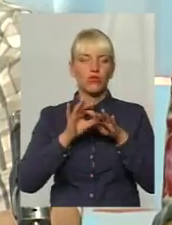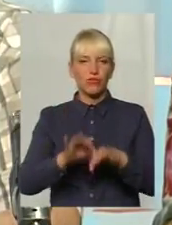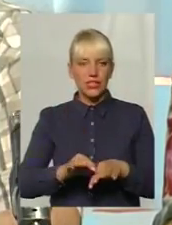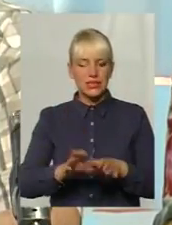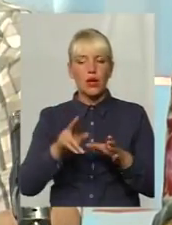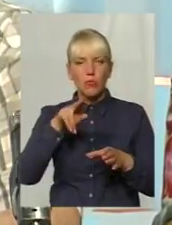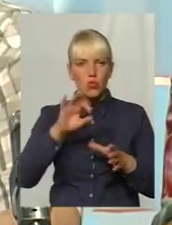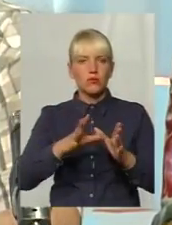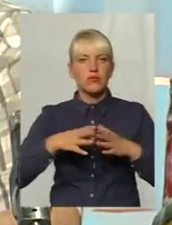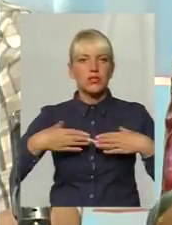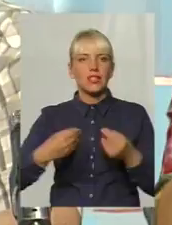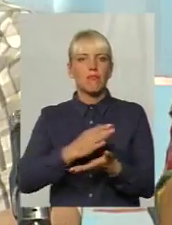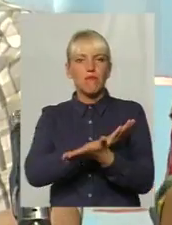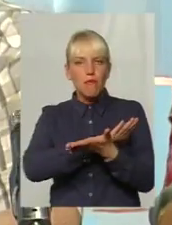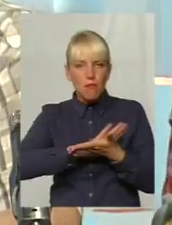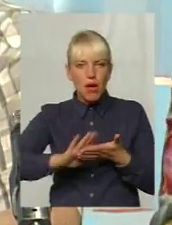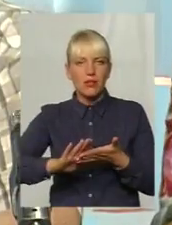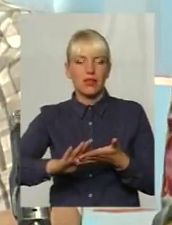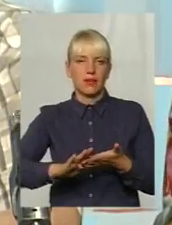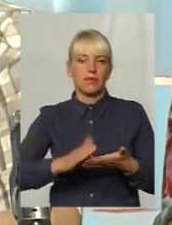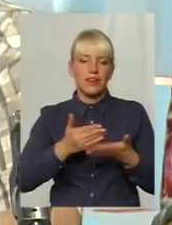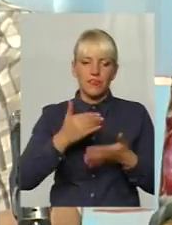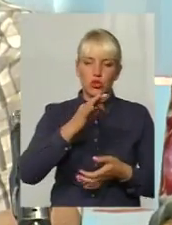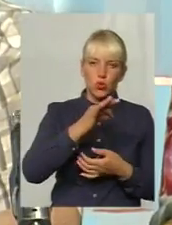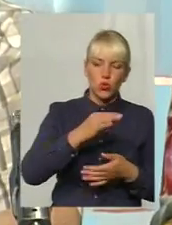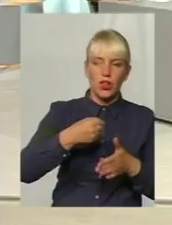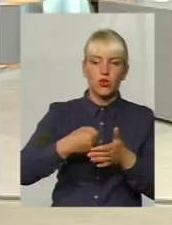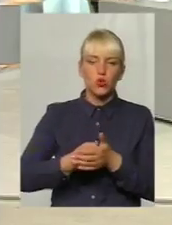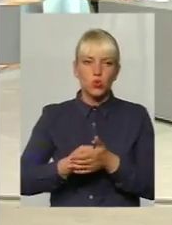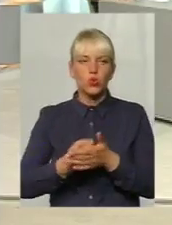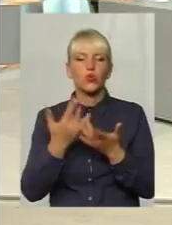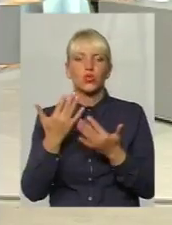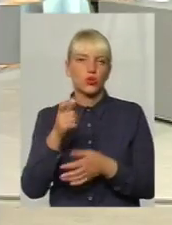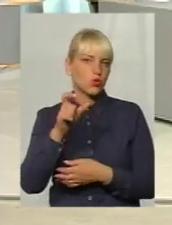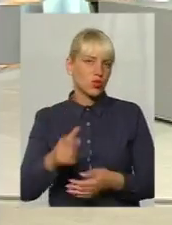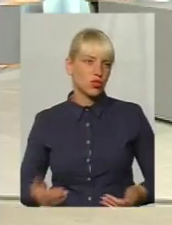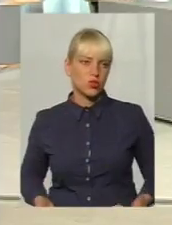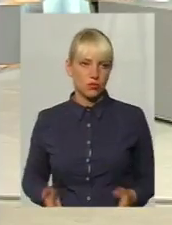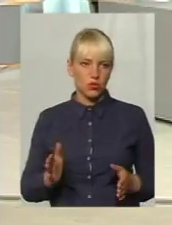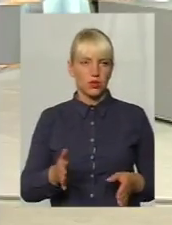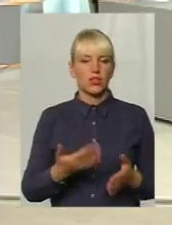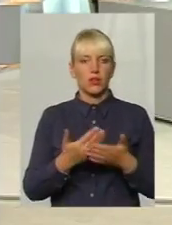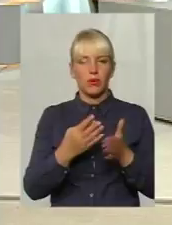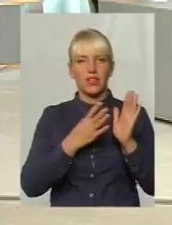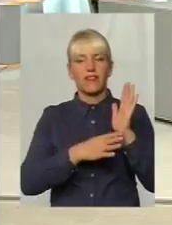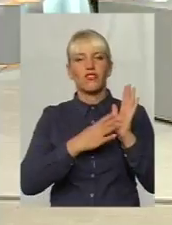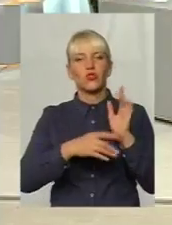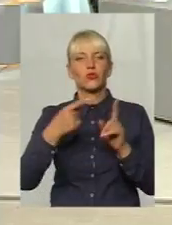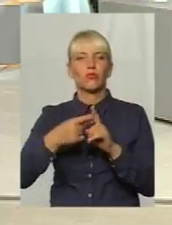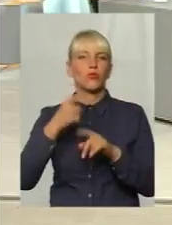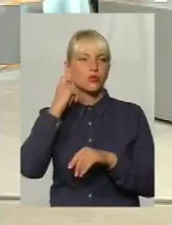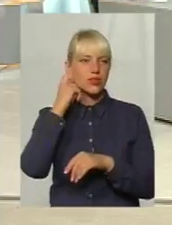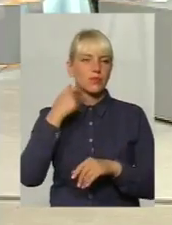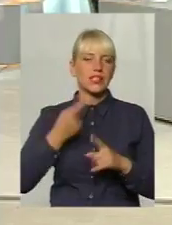горжа сімейному лікарю від нуля, і, ну, скільки людині на віку написано 90 плюс, скажімо так. Так. Це я